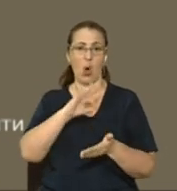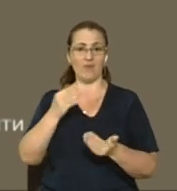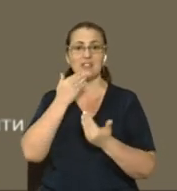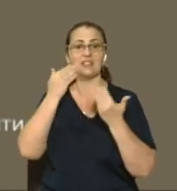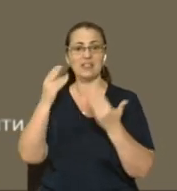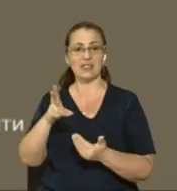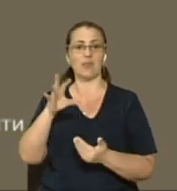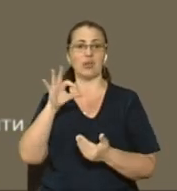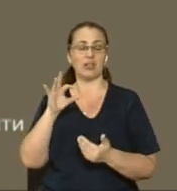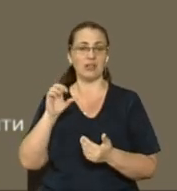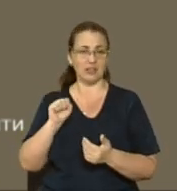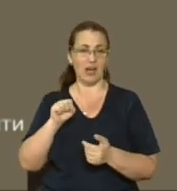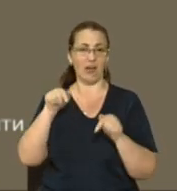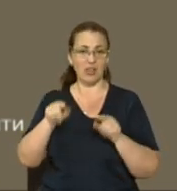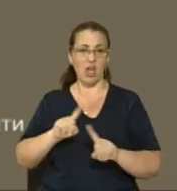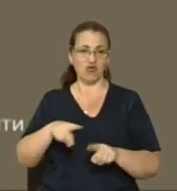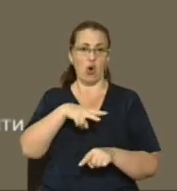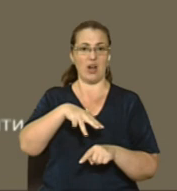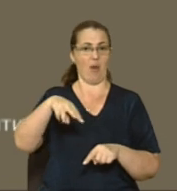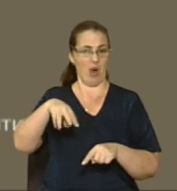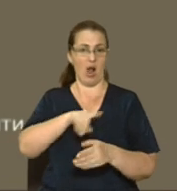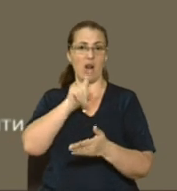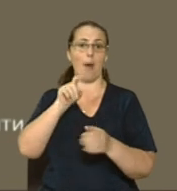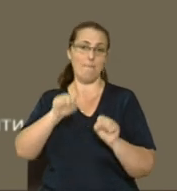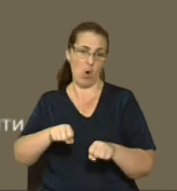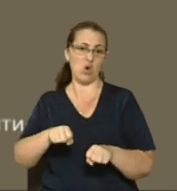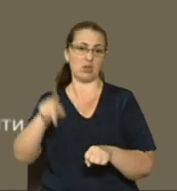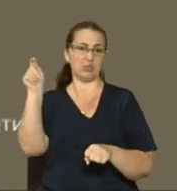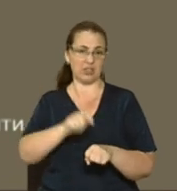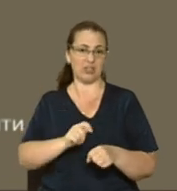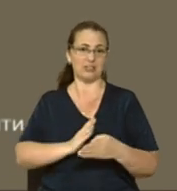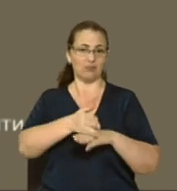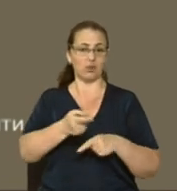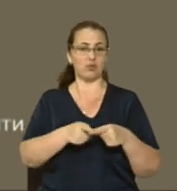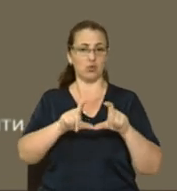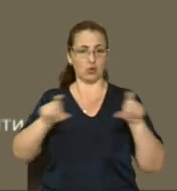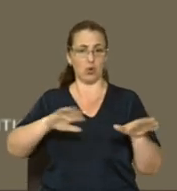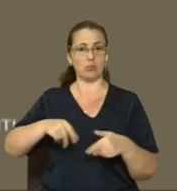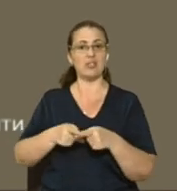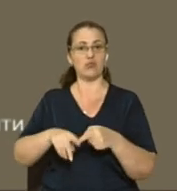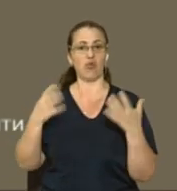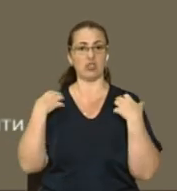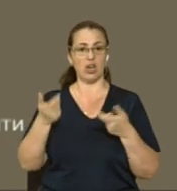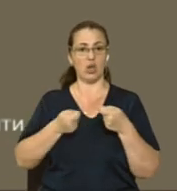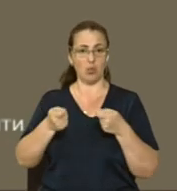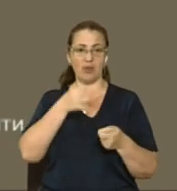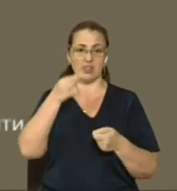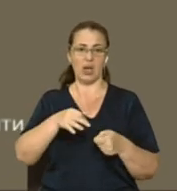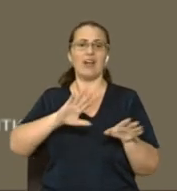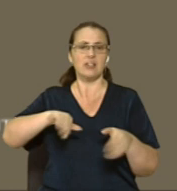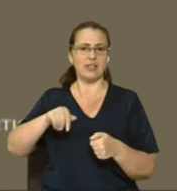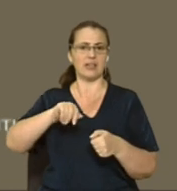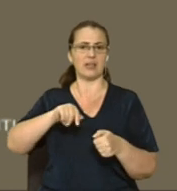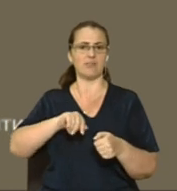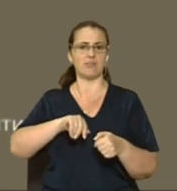що Віля Михайловна може відвідати цю школу. Після чого начальник управління сказала, що тільки після офіційної